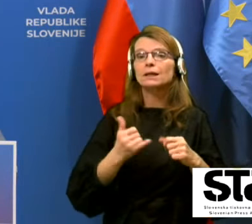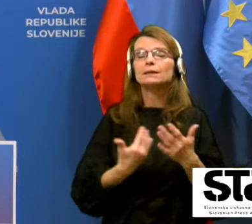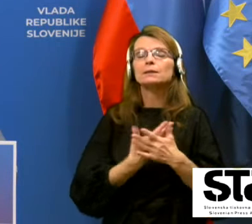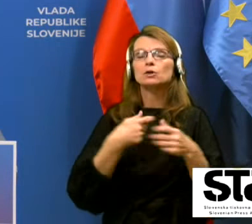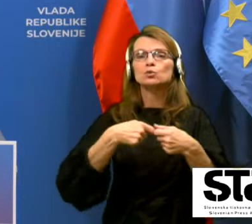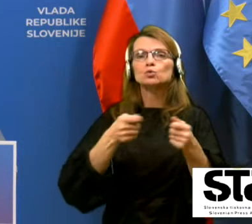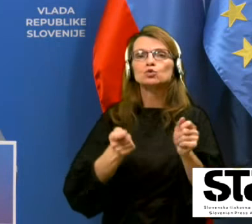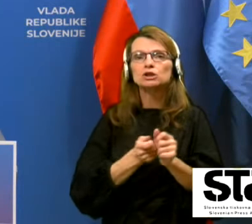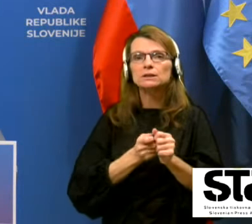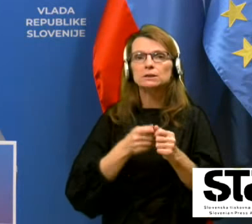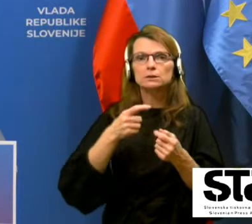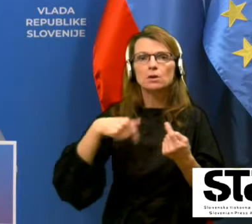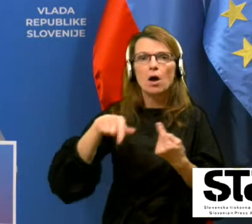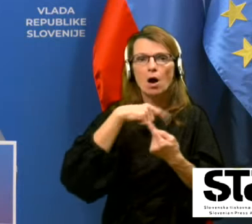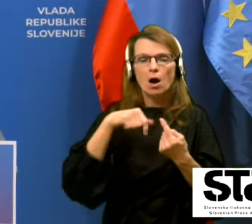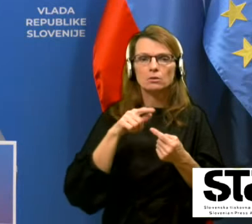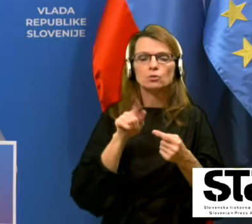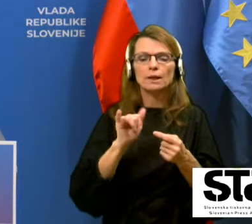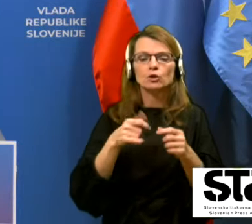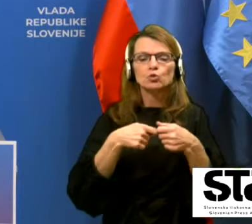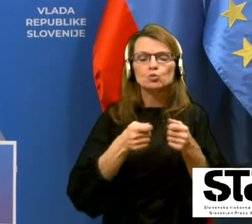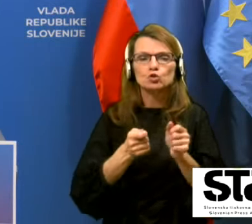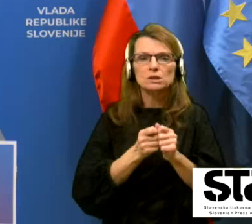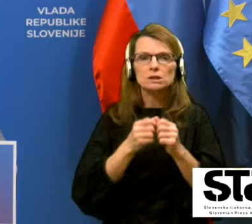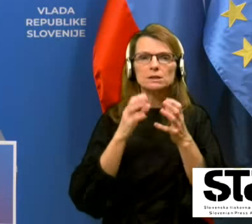okolju, družinskemu mehurčku.